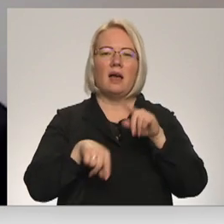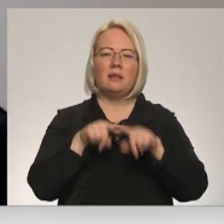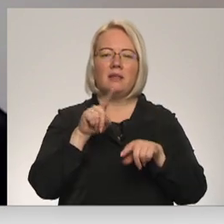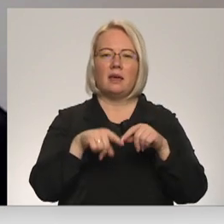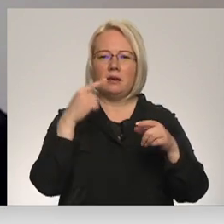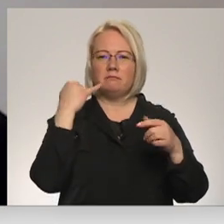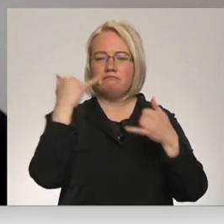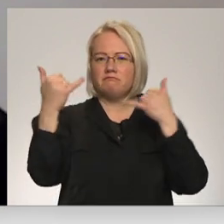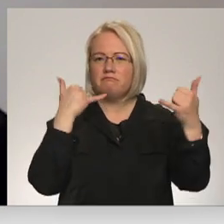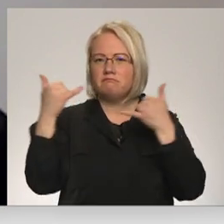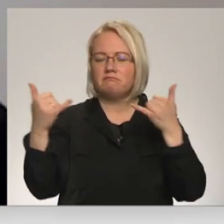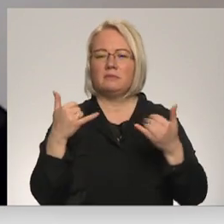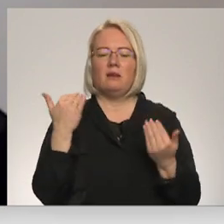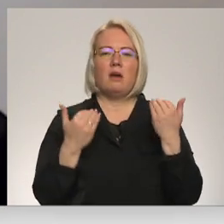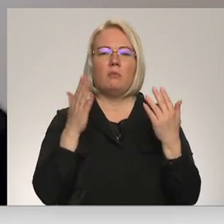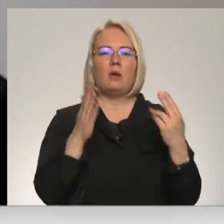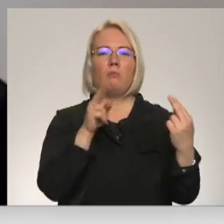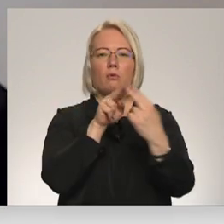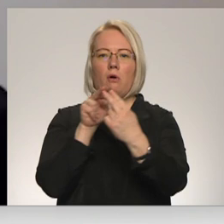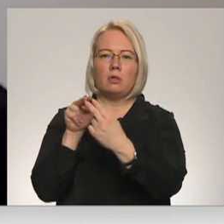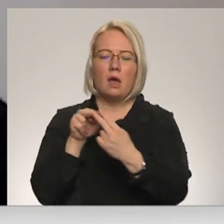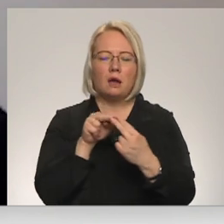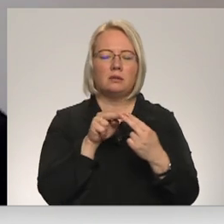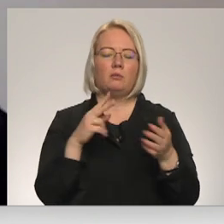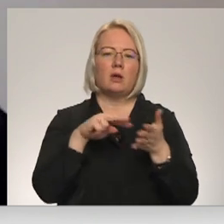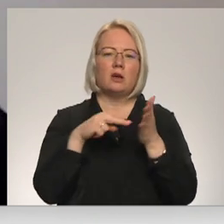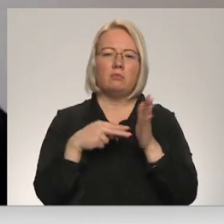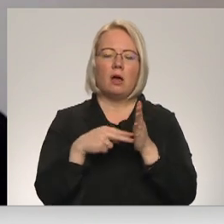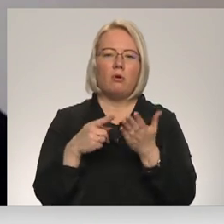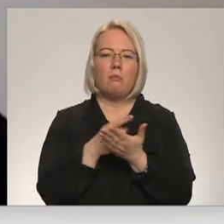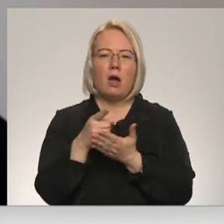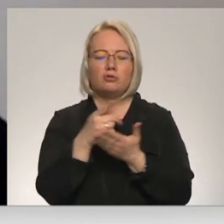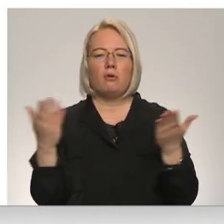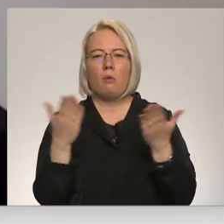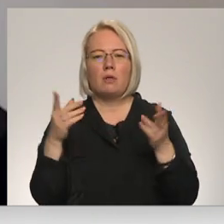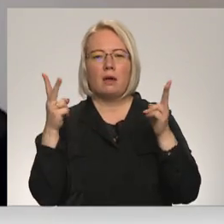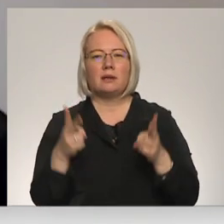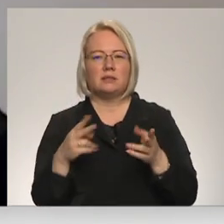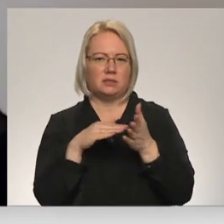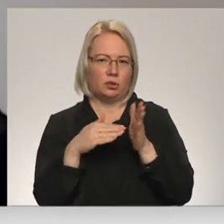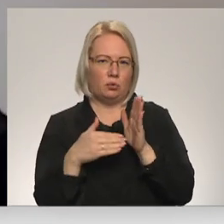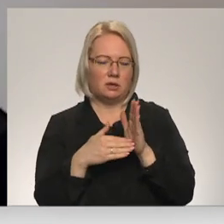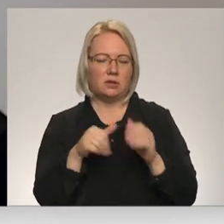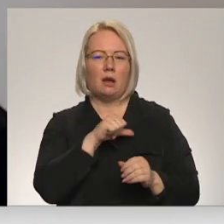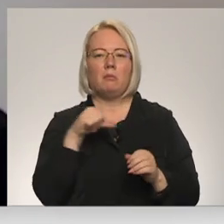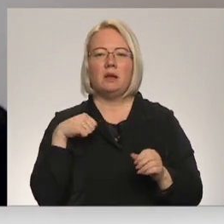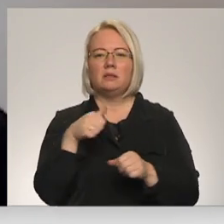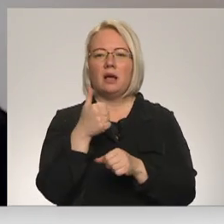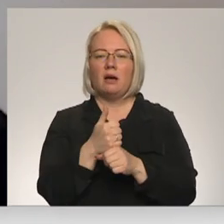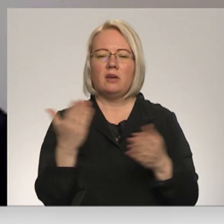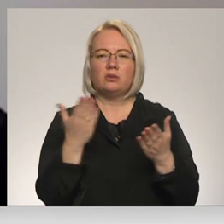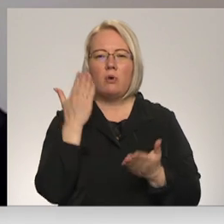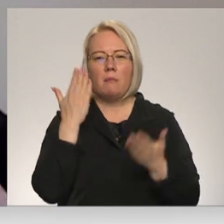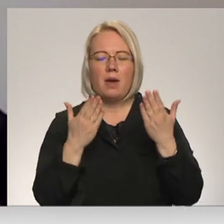apziņošanā. Viņiem varbūt ir jāuztur konteksts, varbūt viņiem jāizplāno maršrūtas kaut kādām krīzes situācijām. Pats galvenais, protams, ko mēs mēģinām